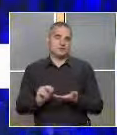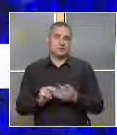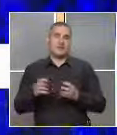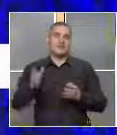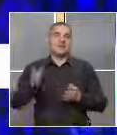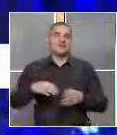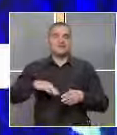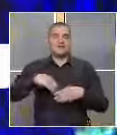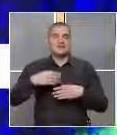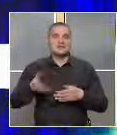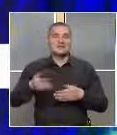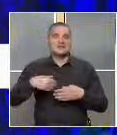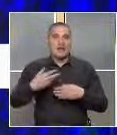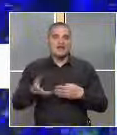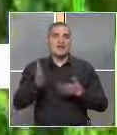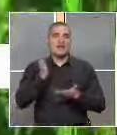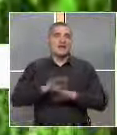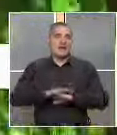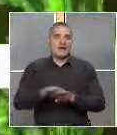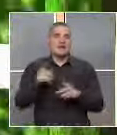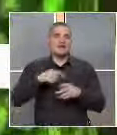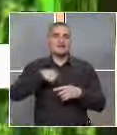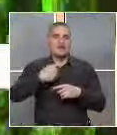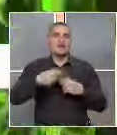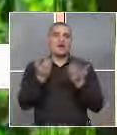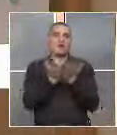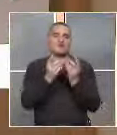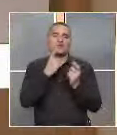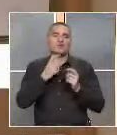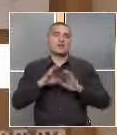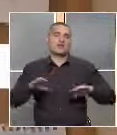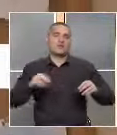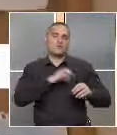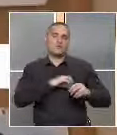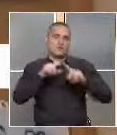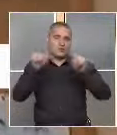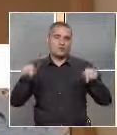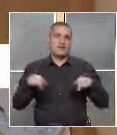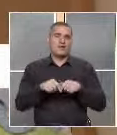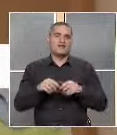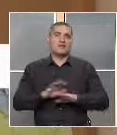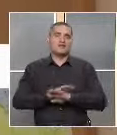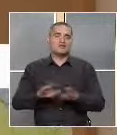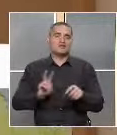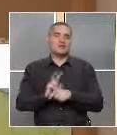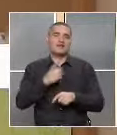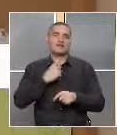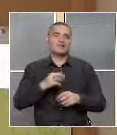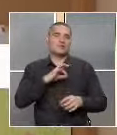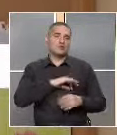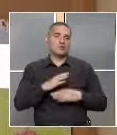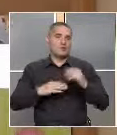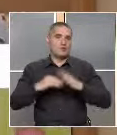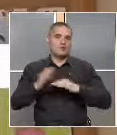на всяка учебна година децата от центъра получава документ за приключен етап от образованието. Завършилите 12 клас придобиват и професия,